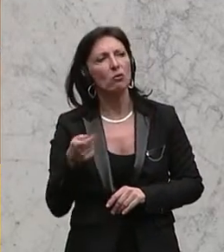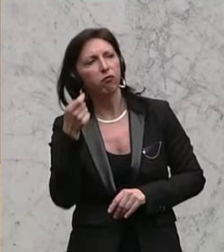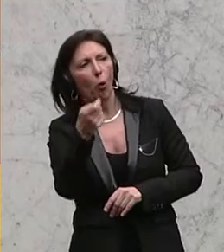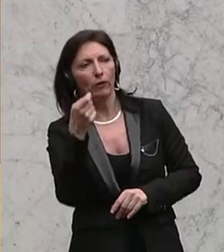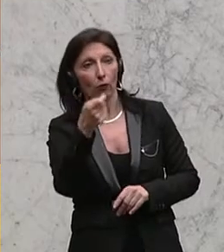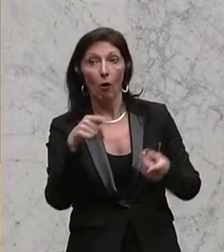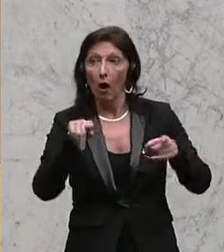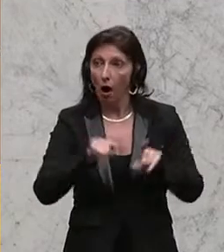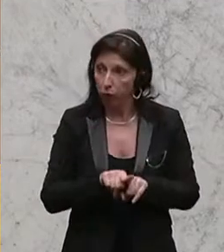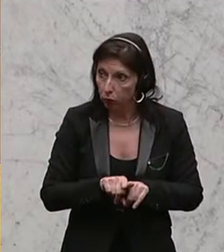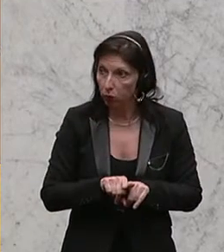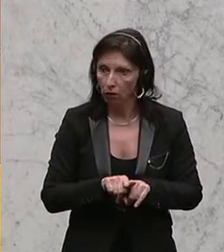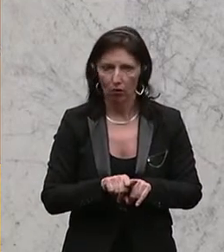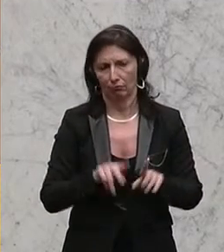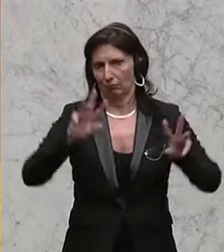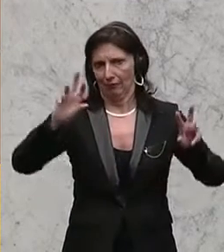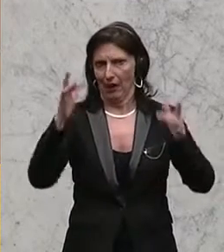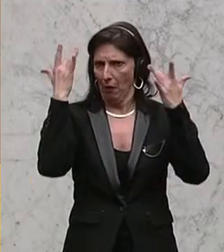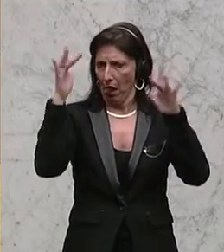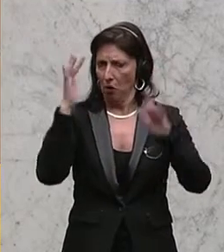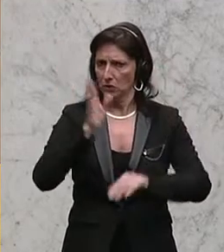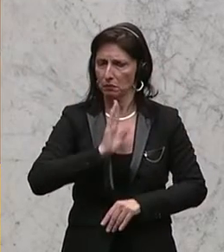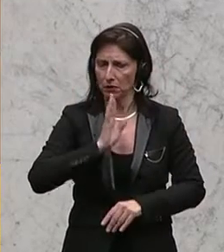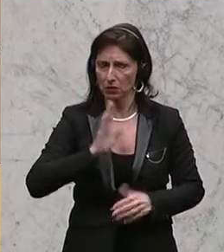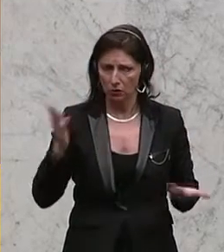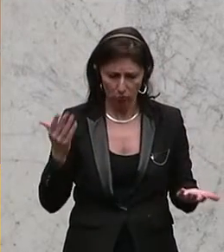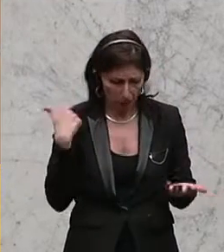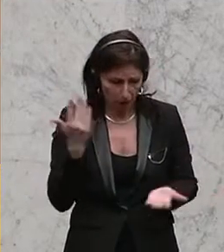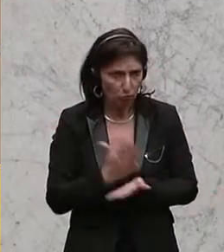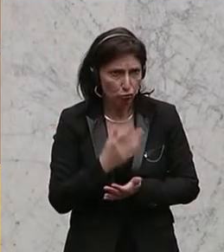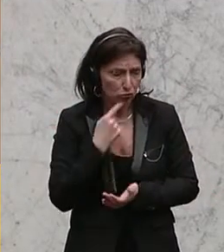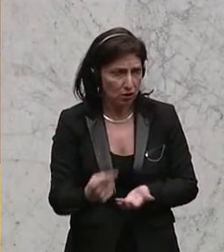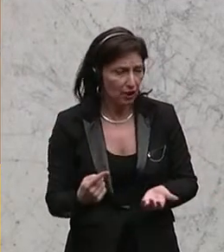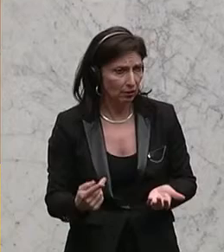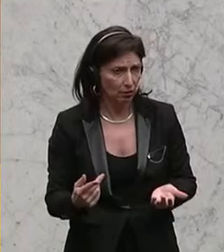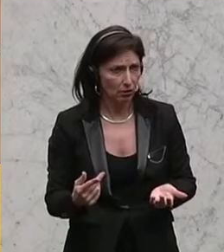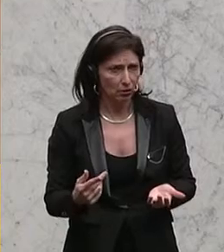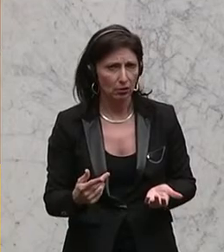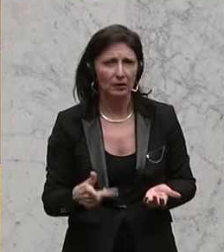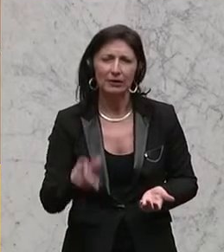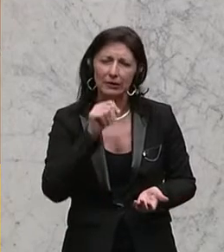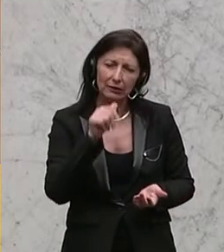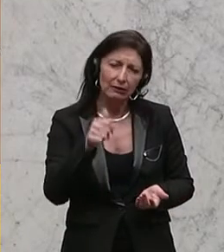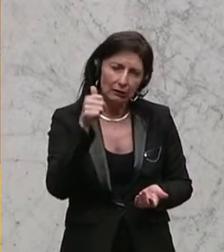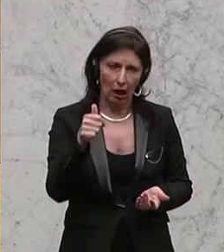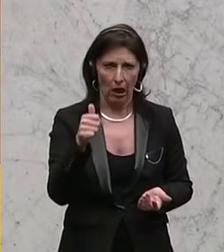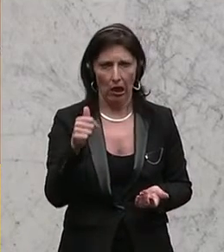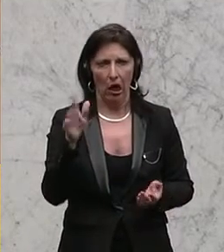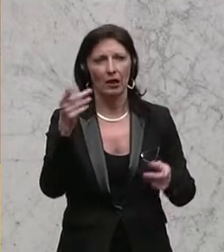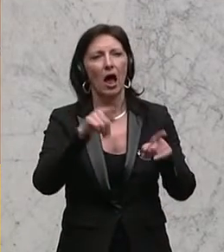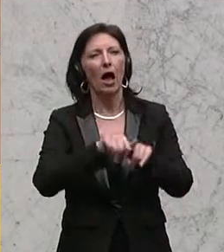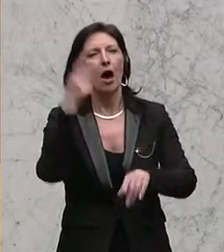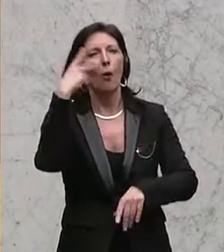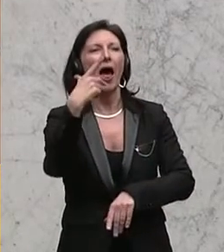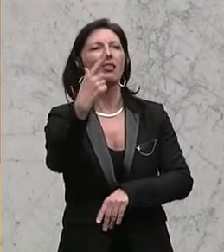sondern auch bei den Luxuspensionen. Das ist heute auch schon angesprochen worden. Kein einziger, auch der Herr Doppler, der